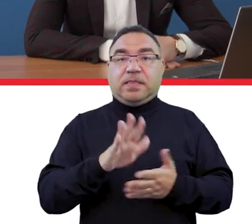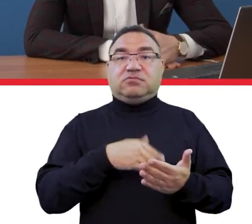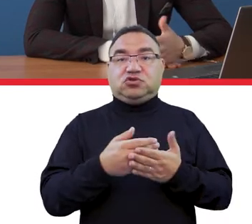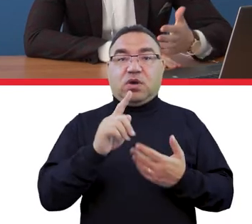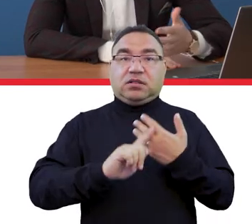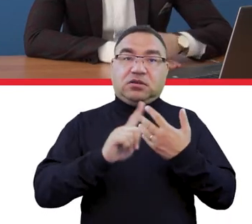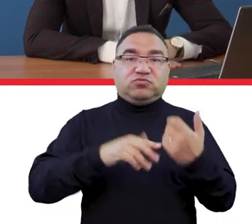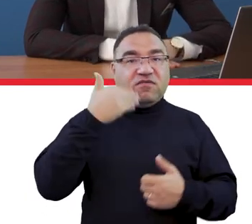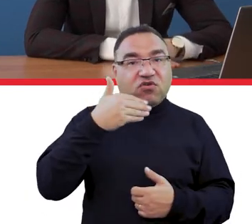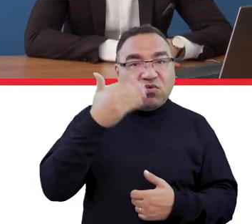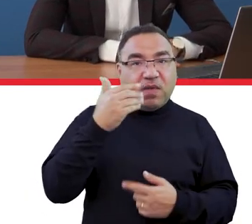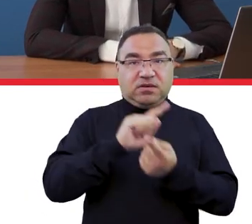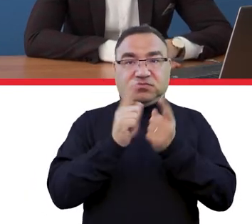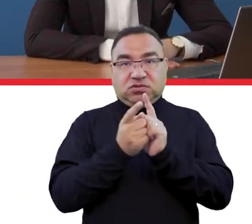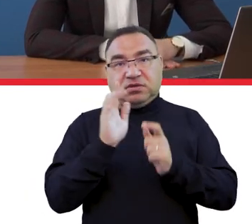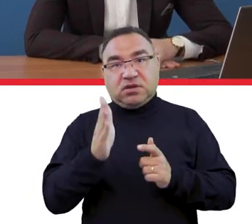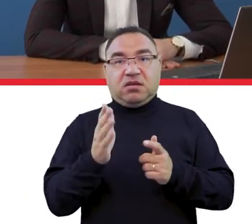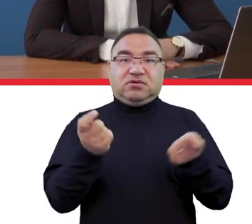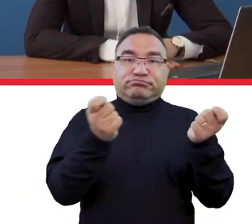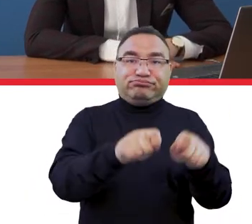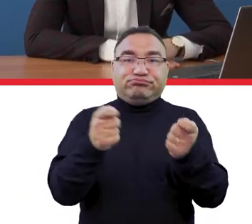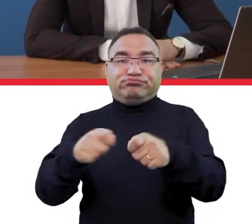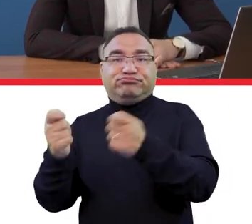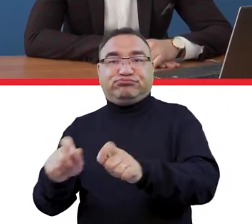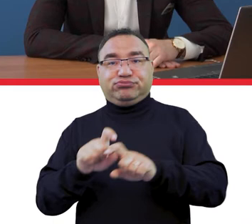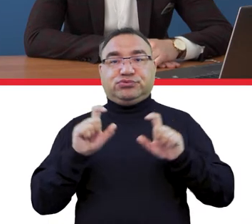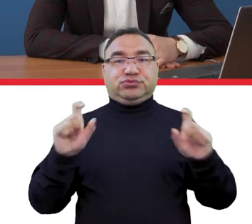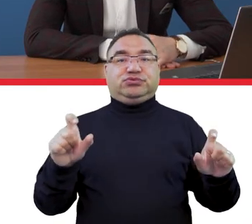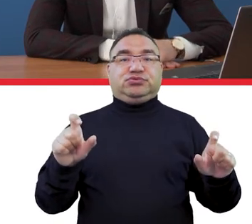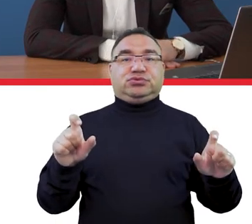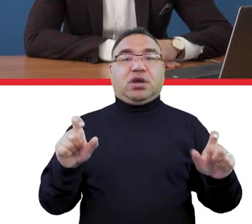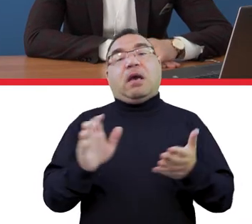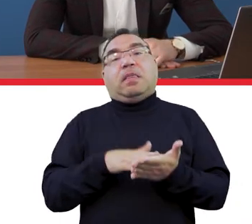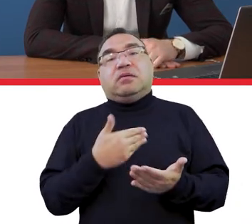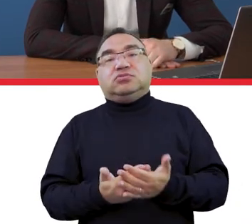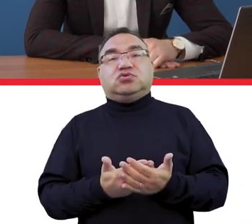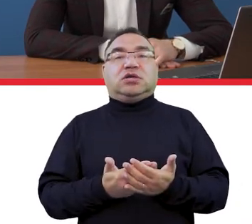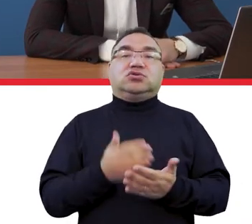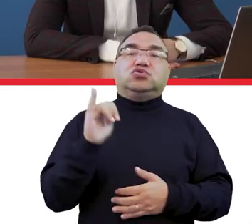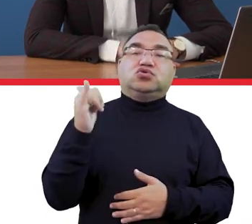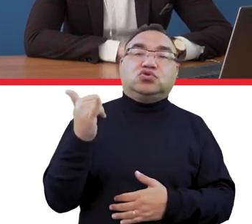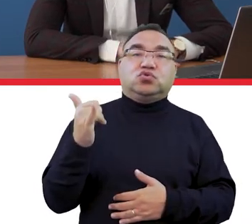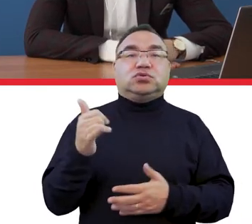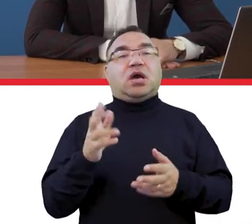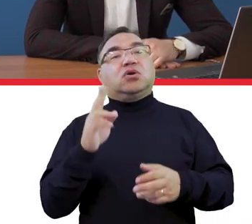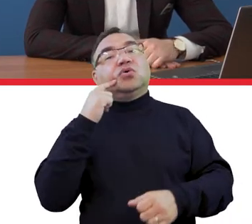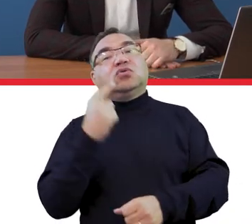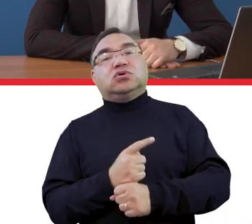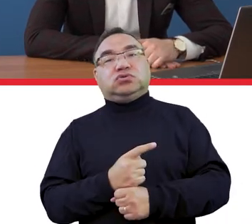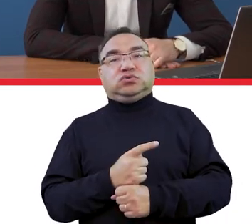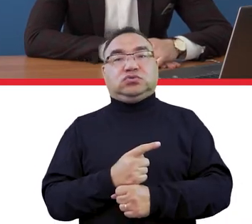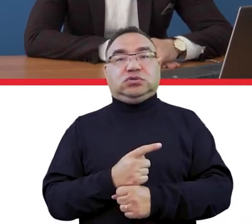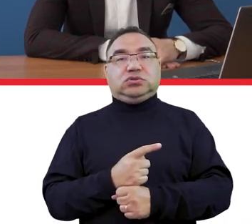na wykładach, czy też innych zajęciach, albo zamknięcie uczelni, a co jeśli będzie w żółtej? Kto o tym decyduje?